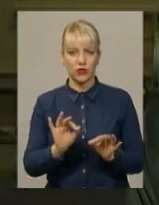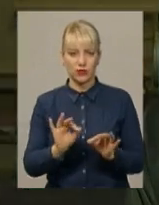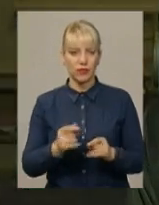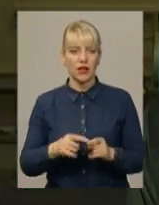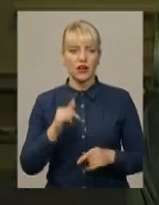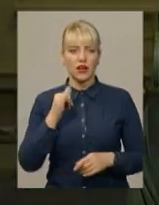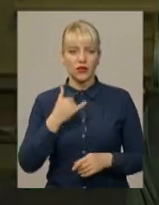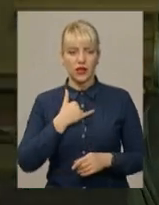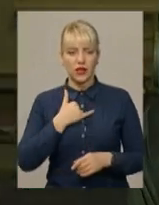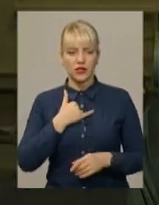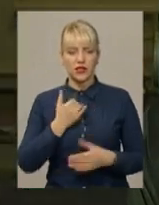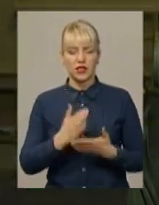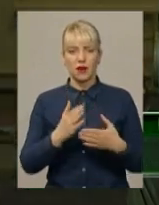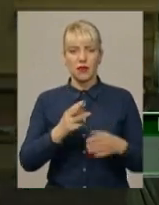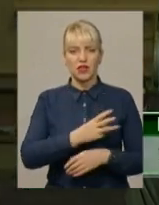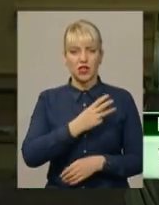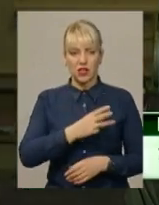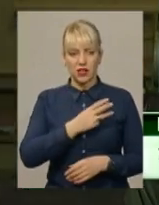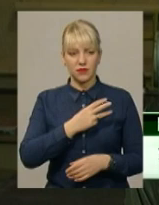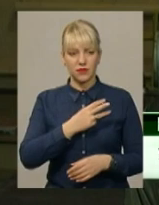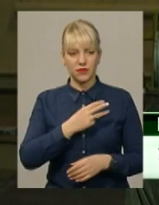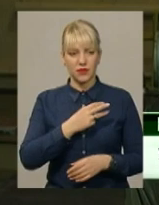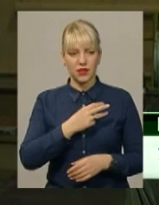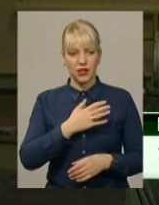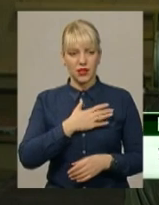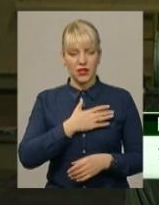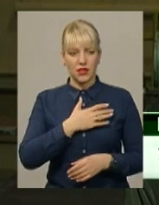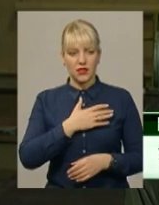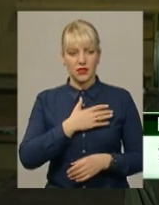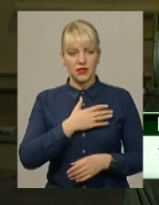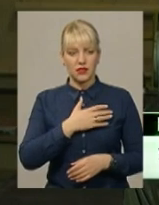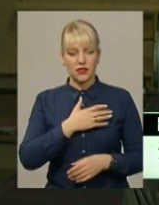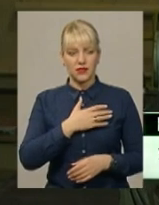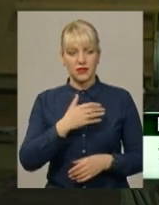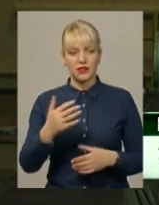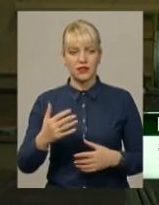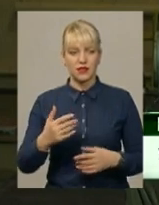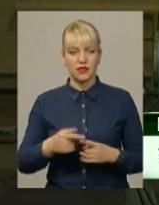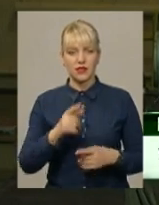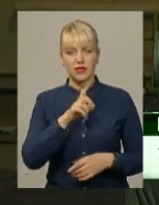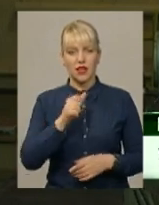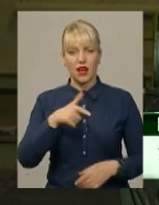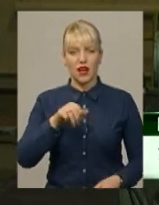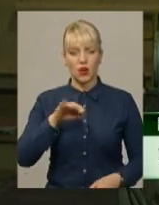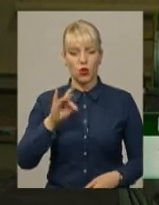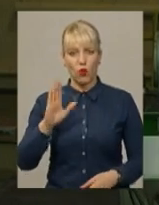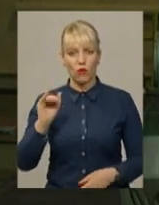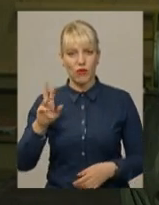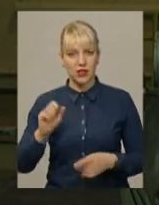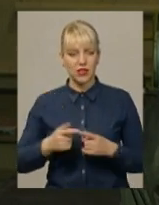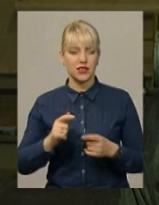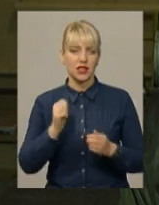Об'єднує нас бажання загортування. Цілий рік, кожен день